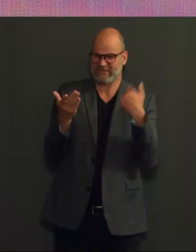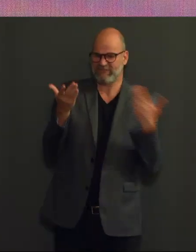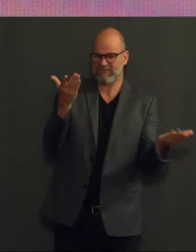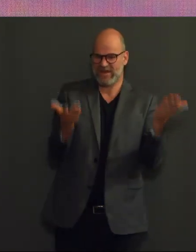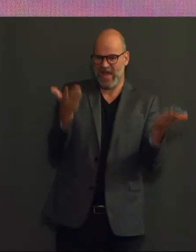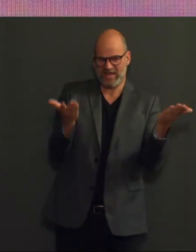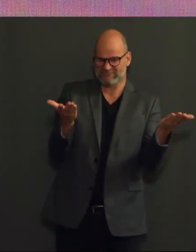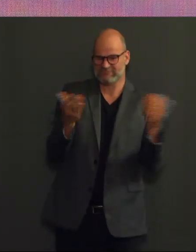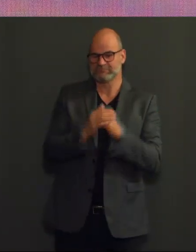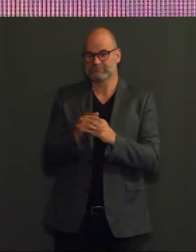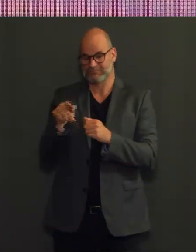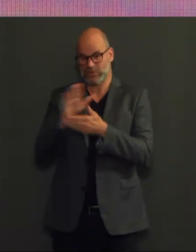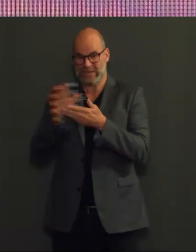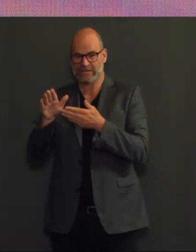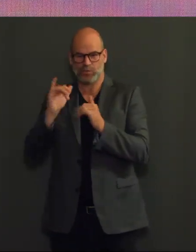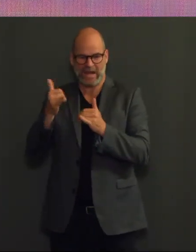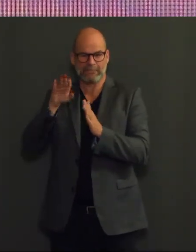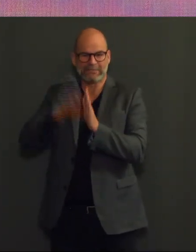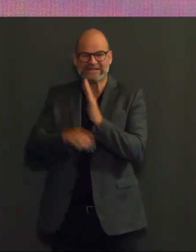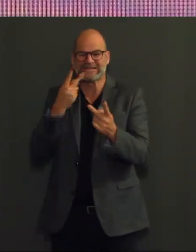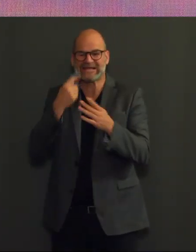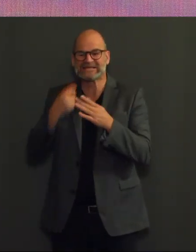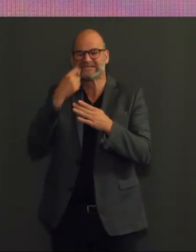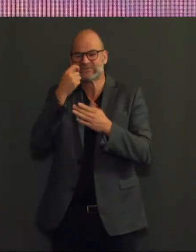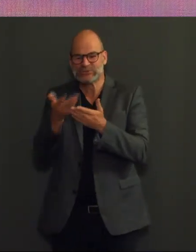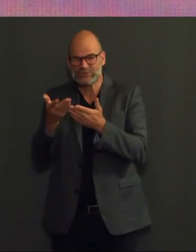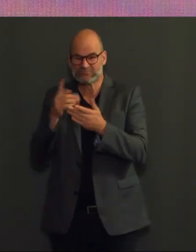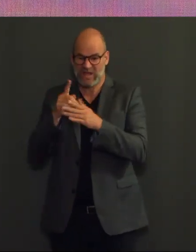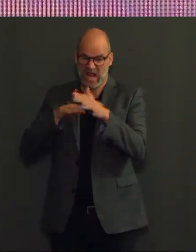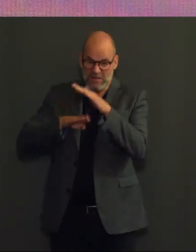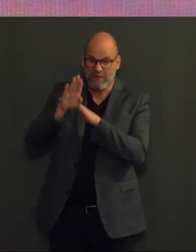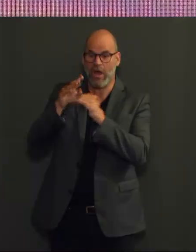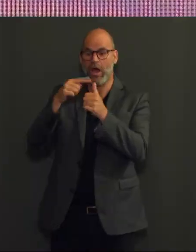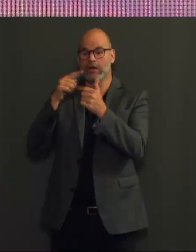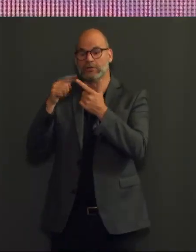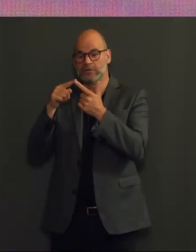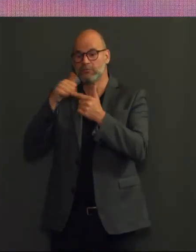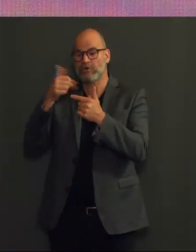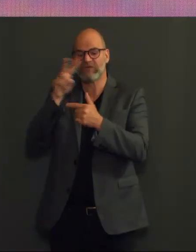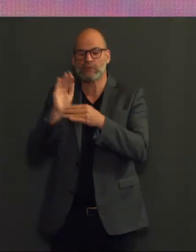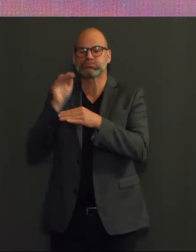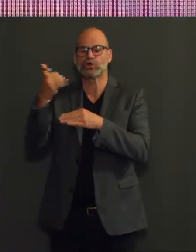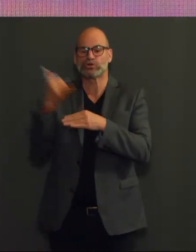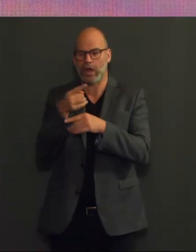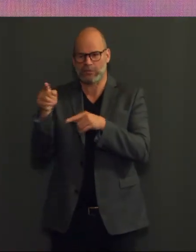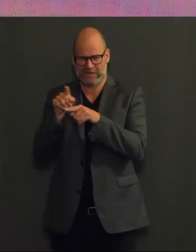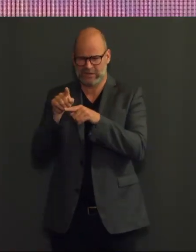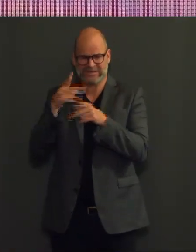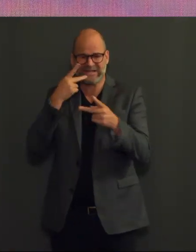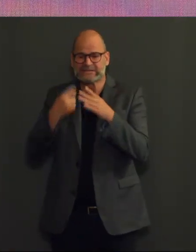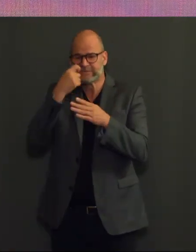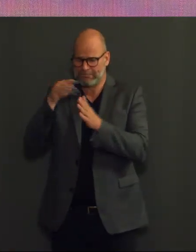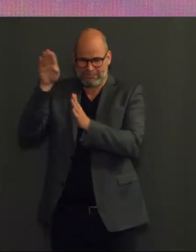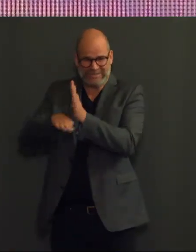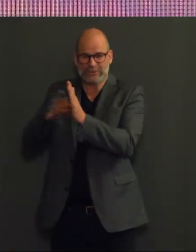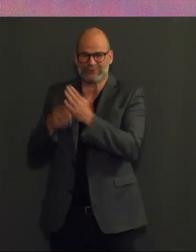hemelvaartsdag zelf, ook op de dag nadien. In de voorbije week is het aantal testen met ongeveer 13% gestegen.